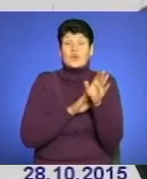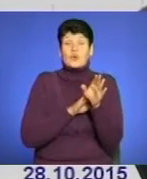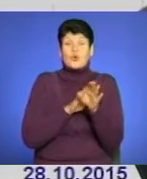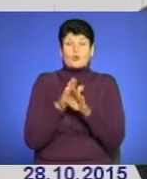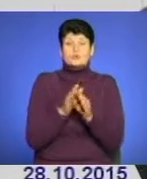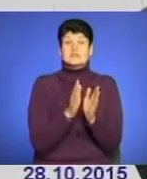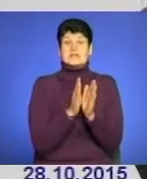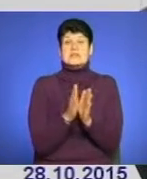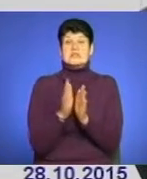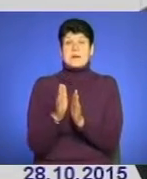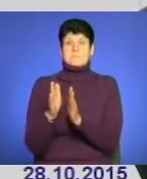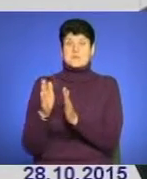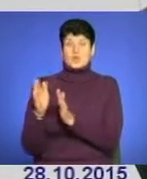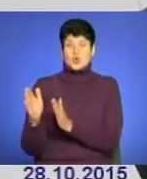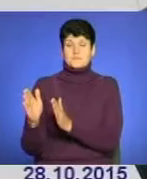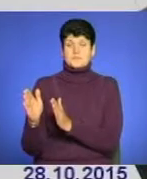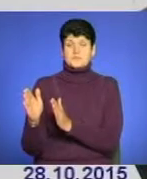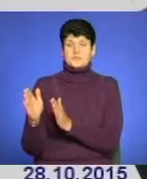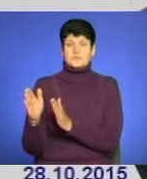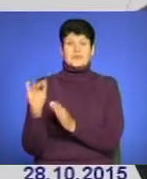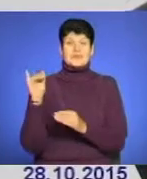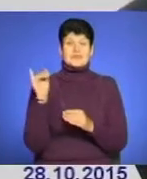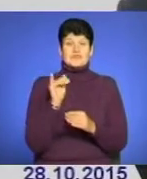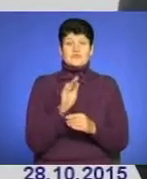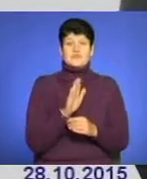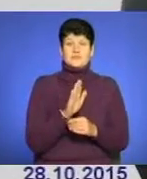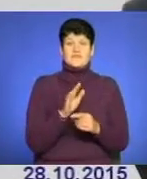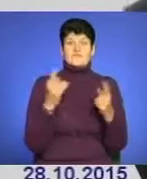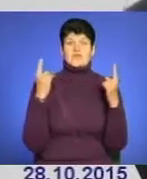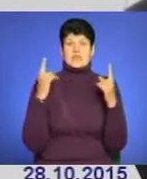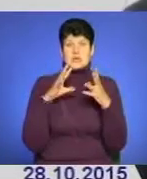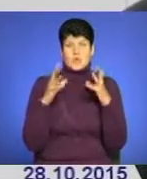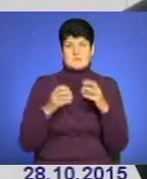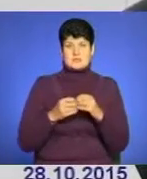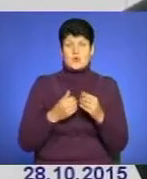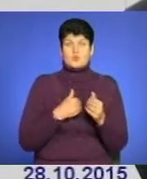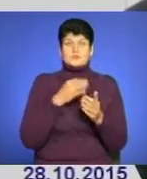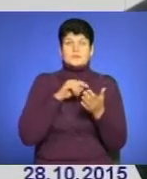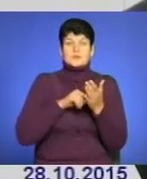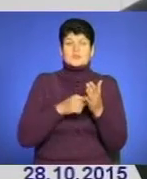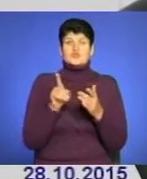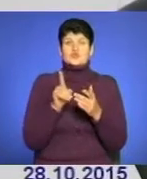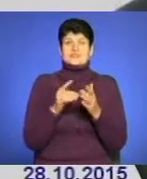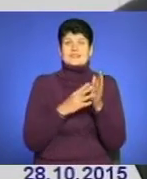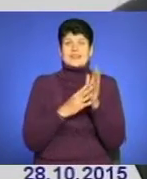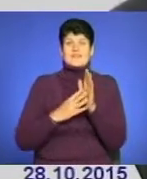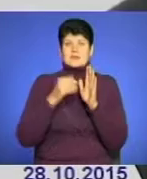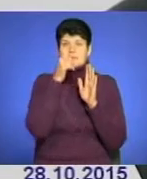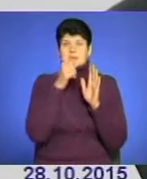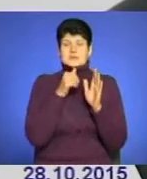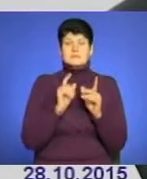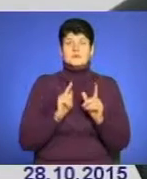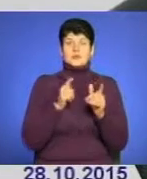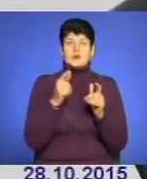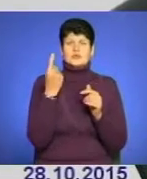стабільно і в великих обсягах. Хочу наголосити, що за 9 місяців надійшло 1